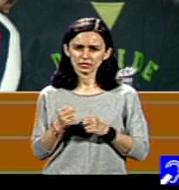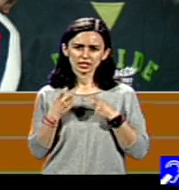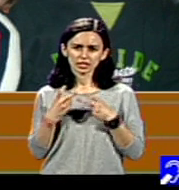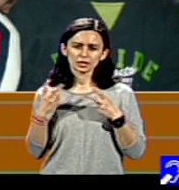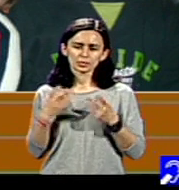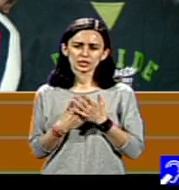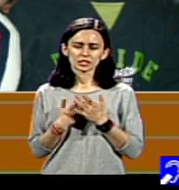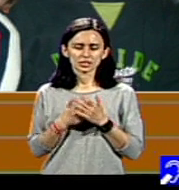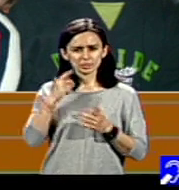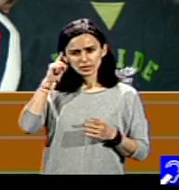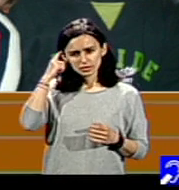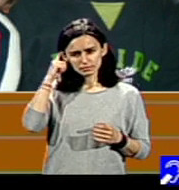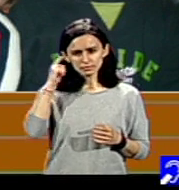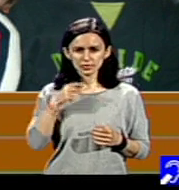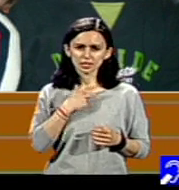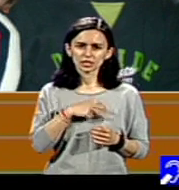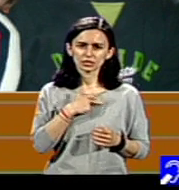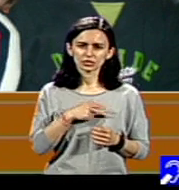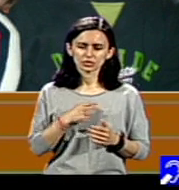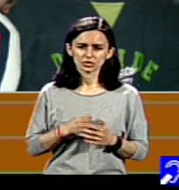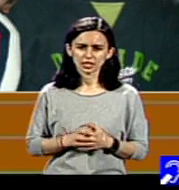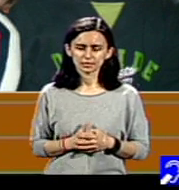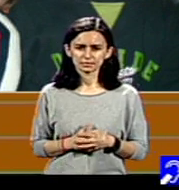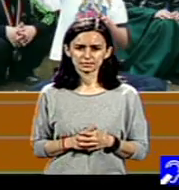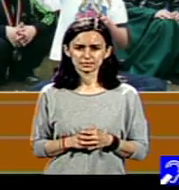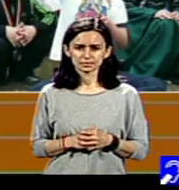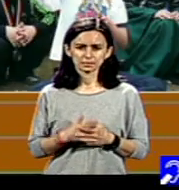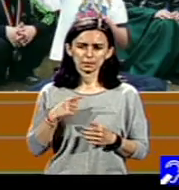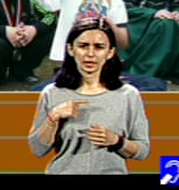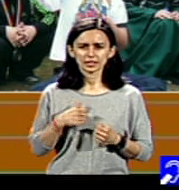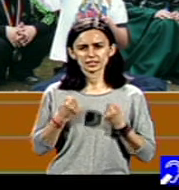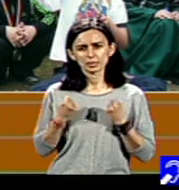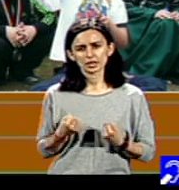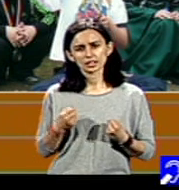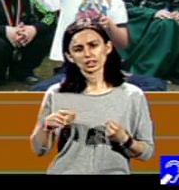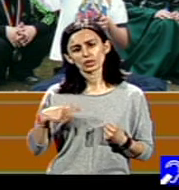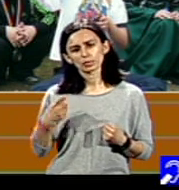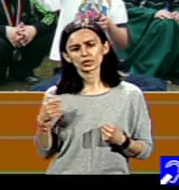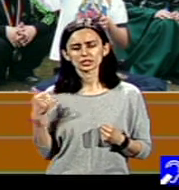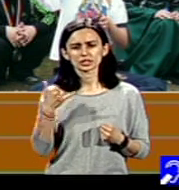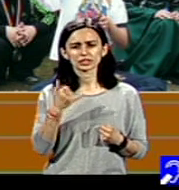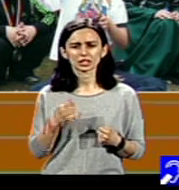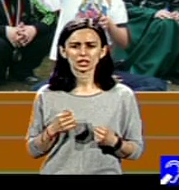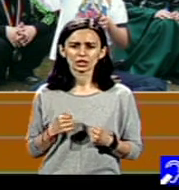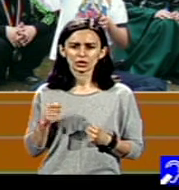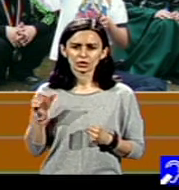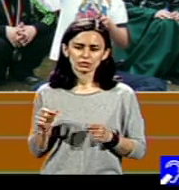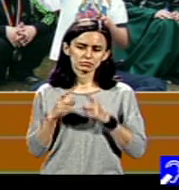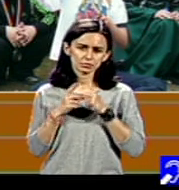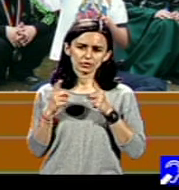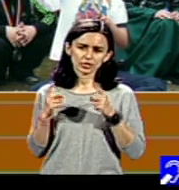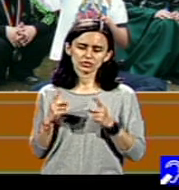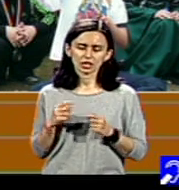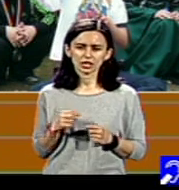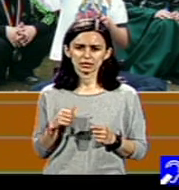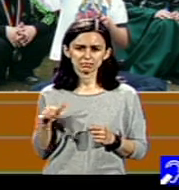pentru mentalul social. E mai greu după aia să vină o doamnă oarecare sau cu o funcție să